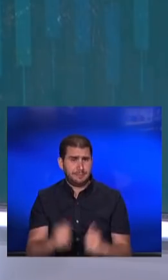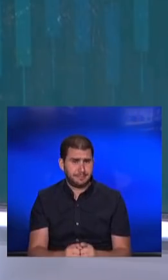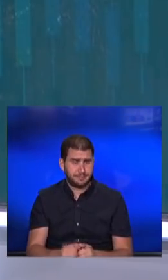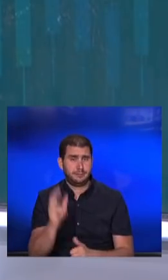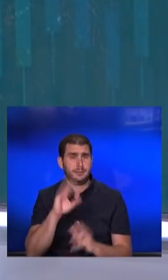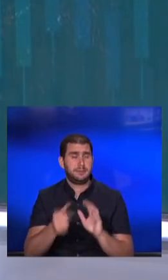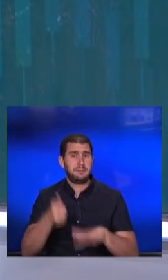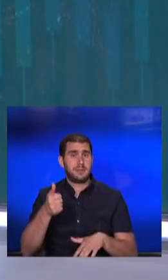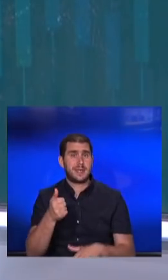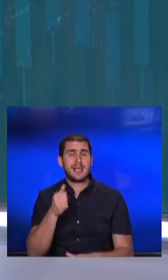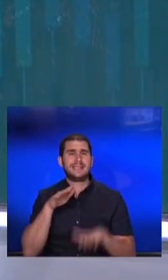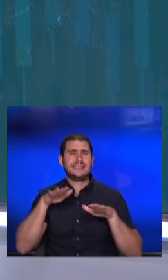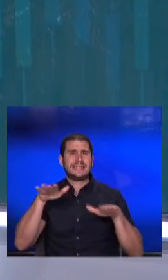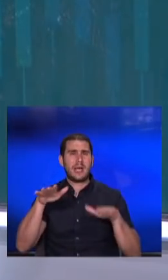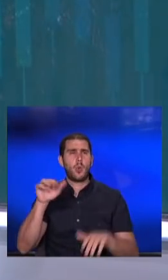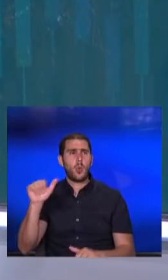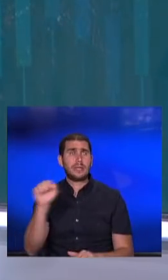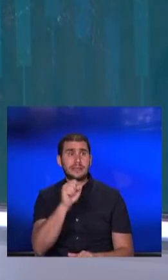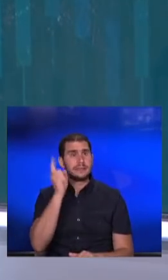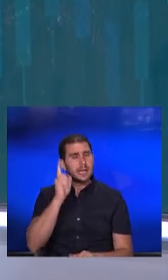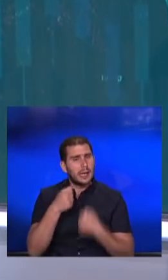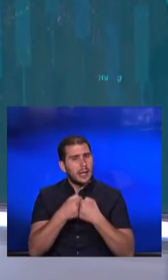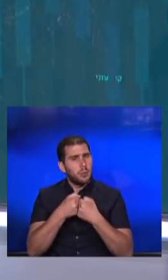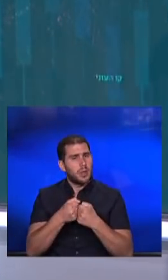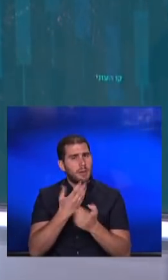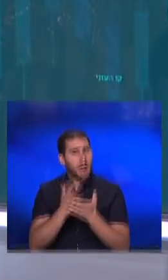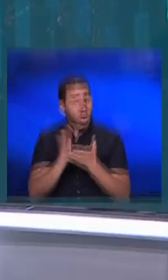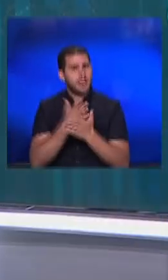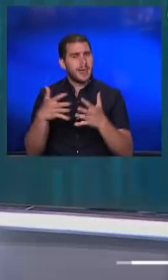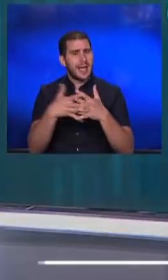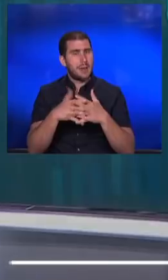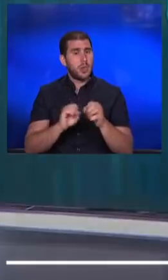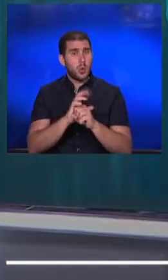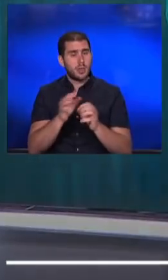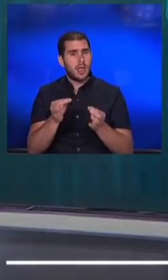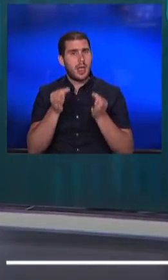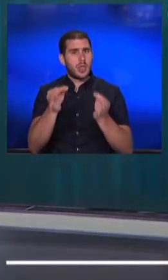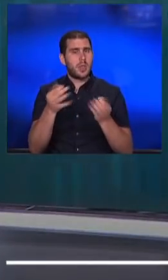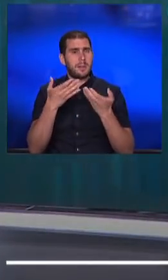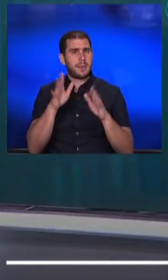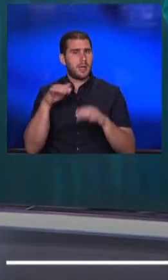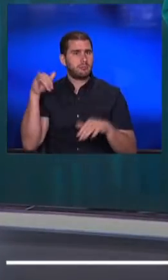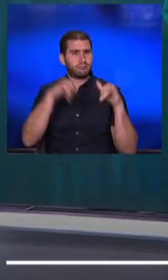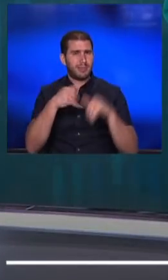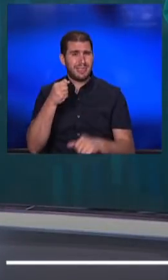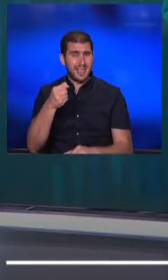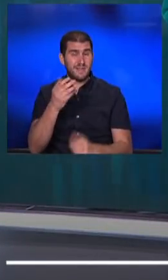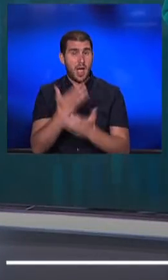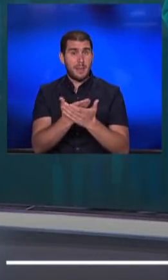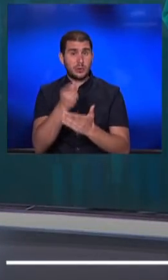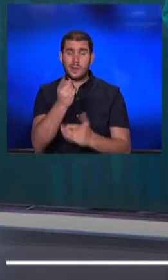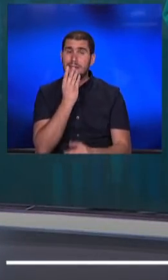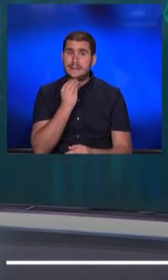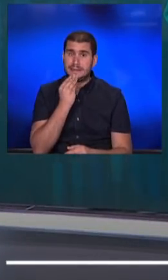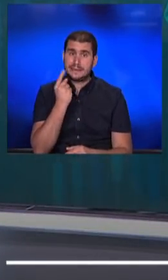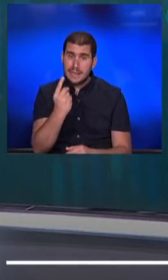עם מנכל ישראל אורי סירקיס שהתטרך להתמודד עם החלטת קבינט הקורונה לדחות את פתיחת השמיים לתיירים ועם ההמלצות לישראלים